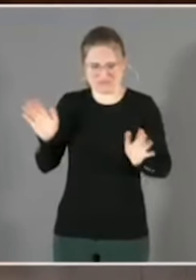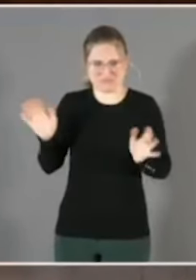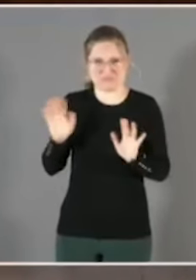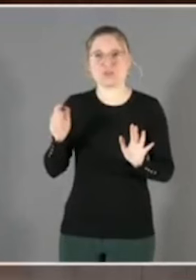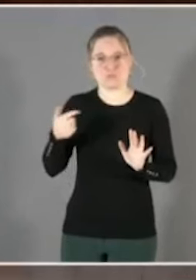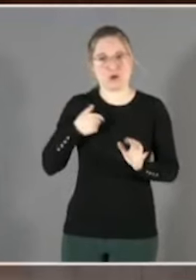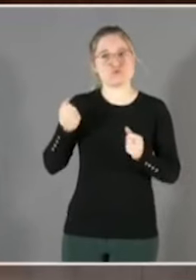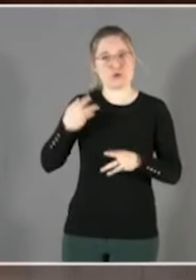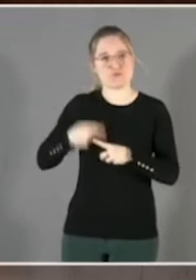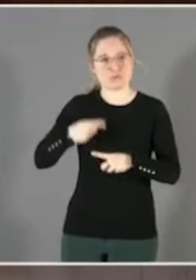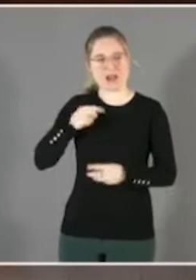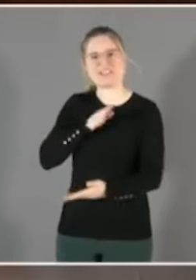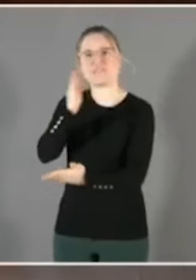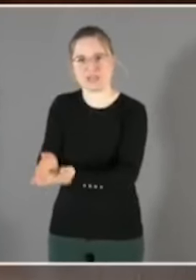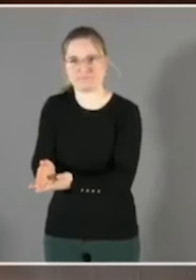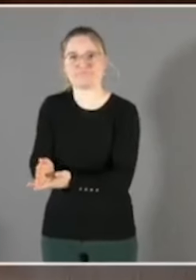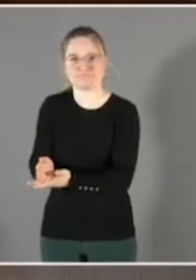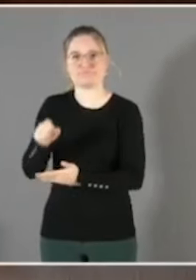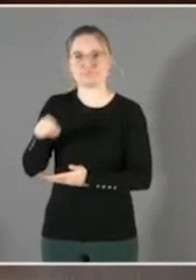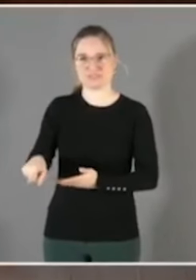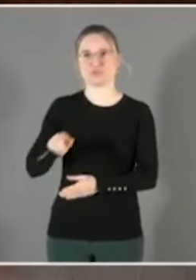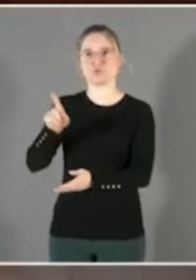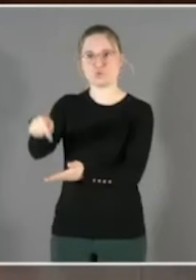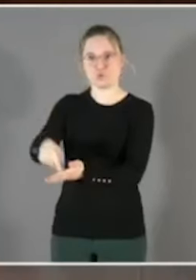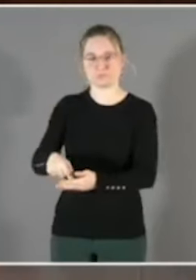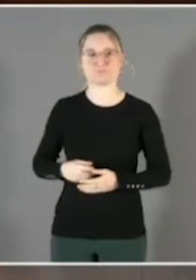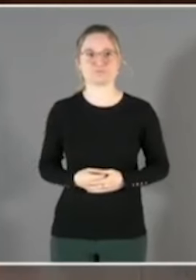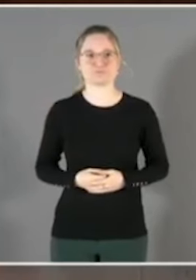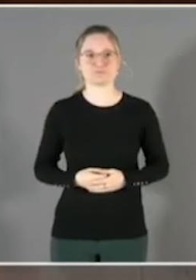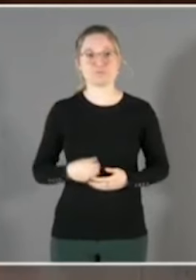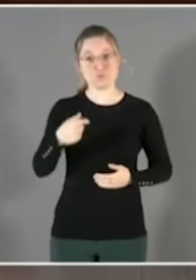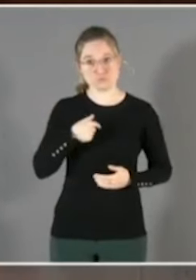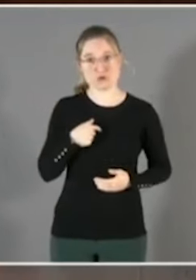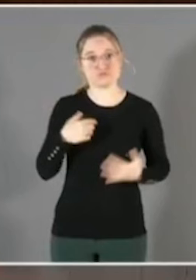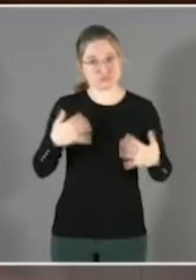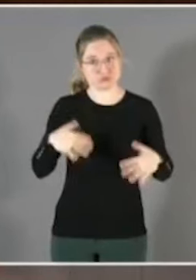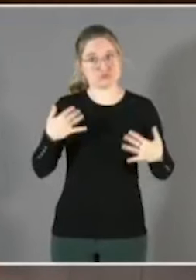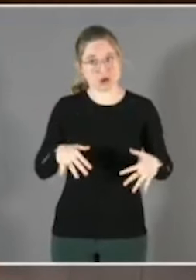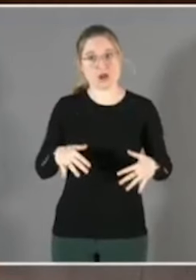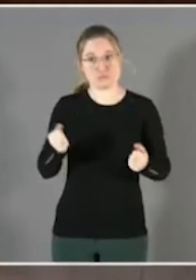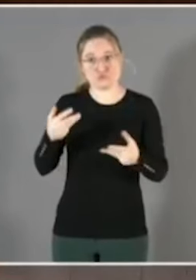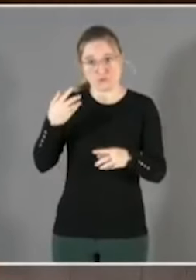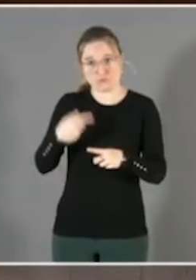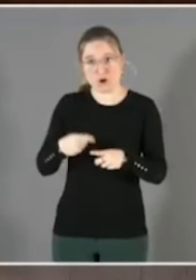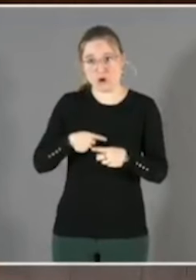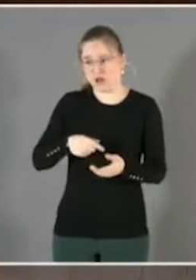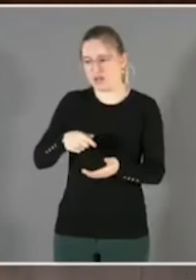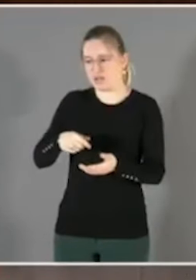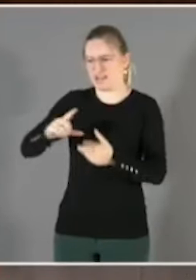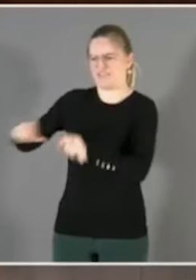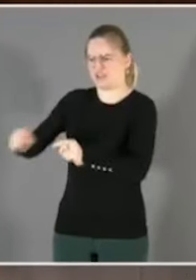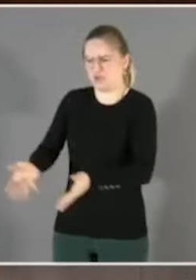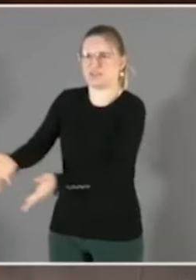J'ai pu non seulement participer à l'évacuation à plusieurs reprises, mais aussi d